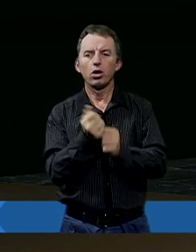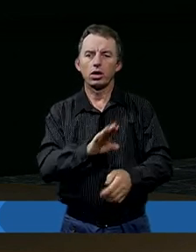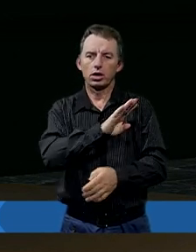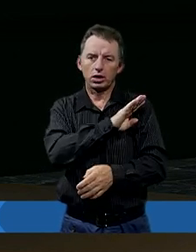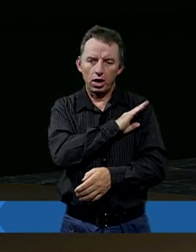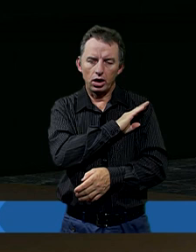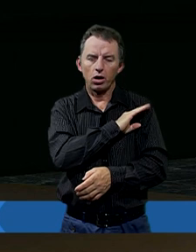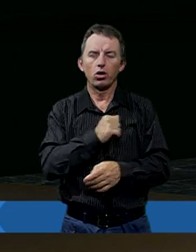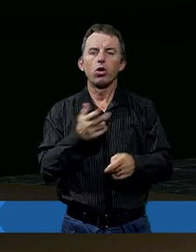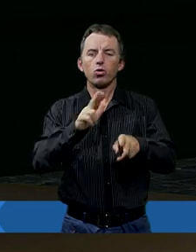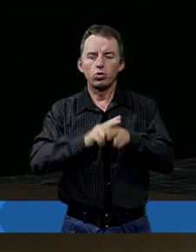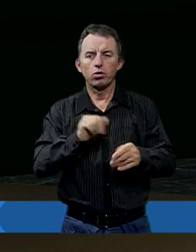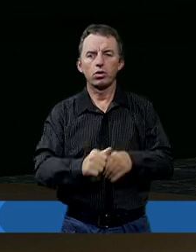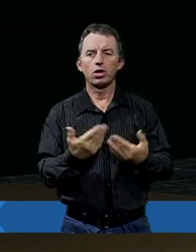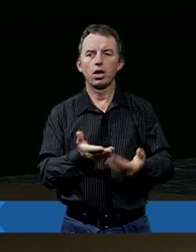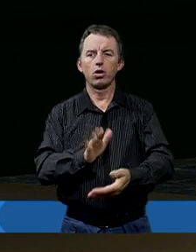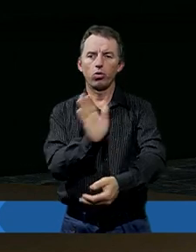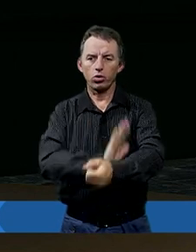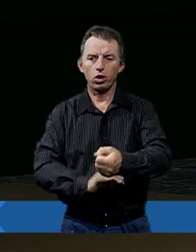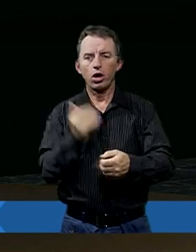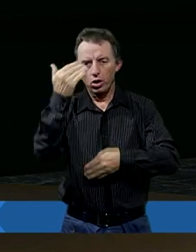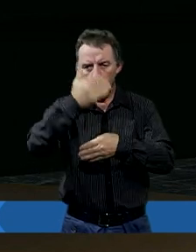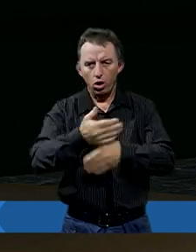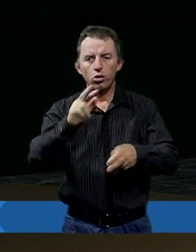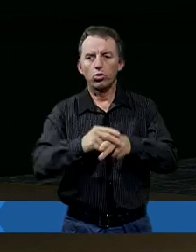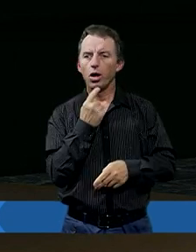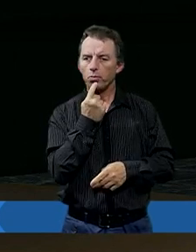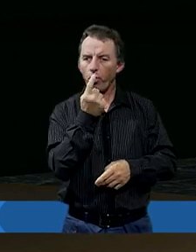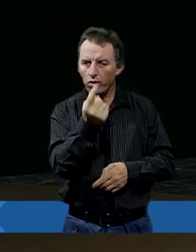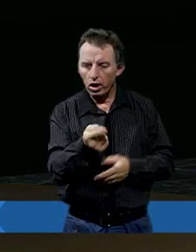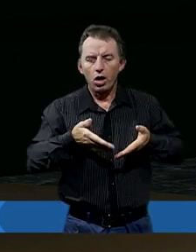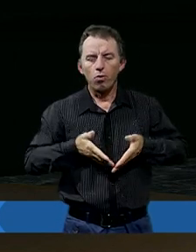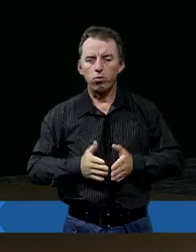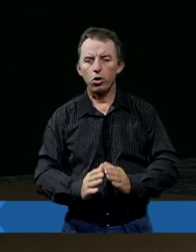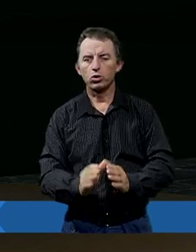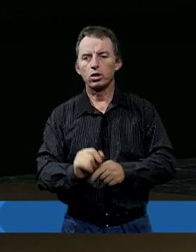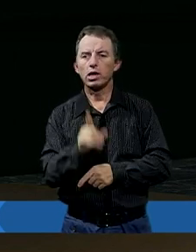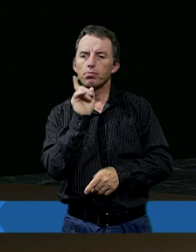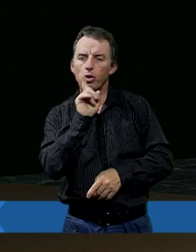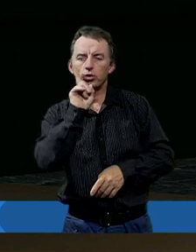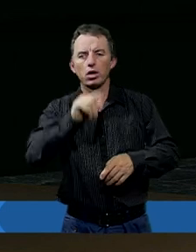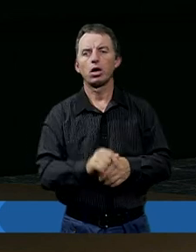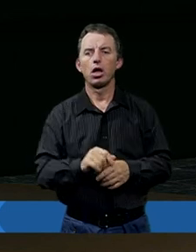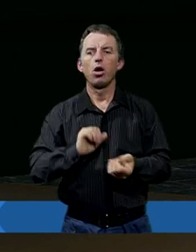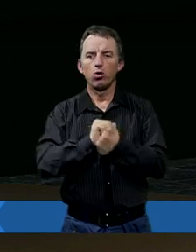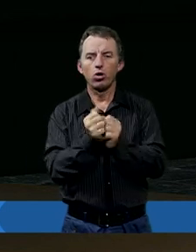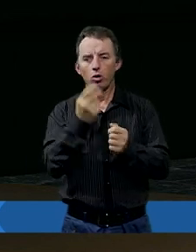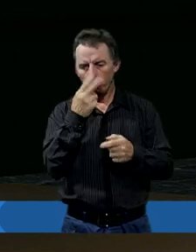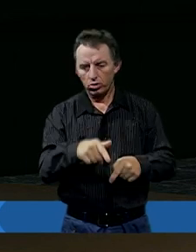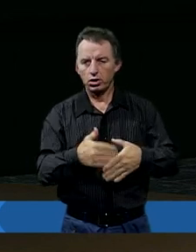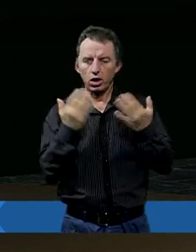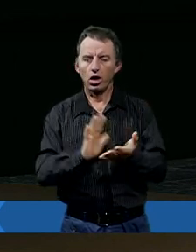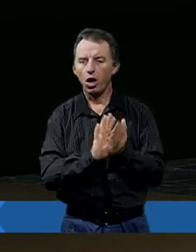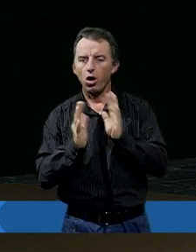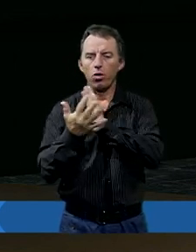zginął dzień, w którym się urodziłem i noc, w której powiedziano, poczęty jest mężczyzna. Bodaj by ów dzień